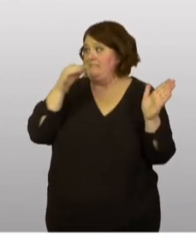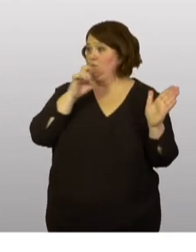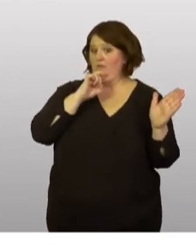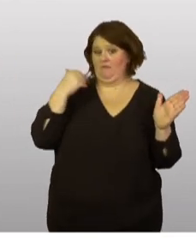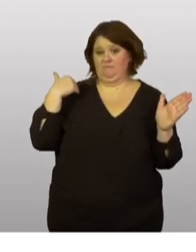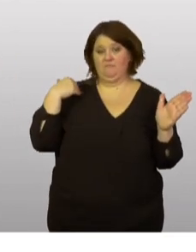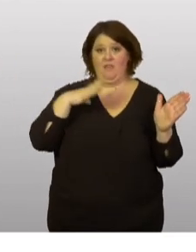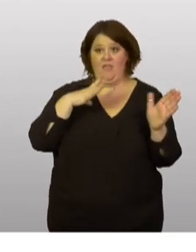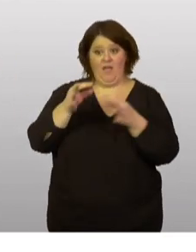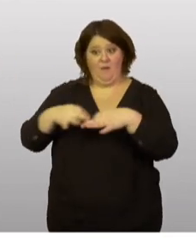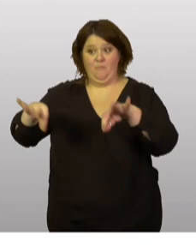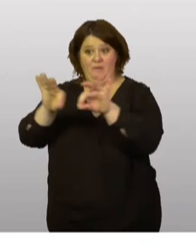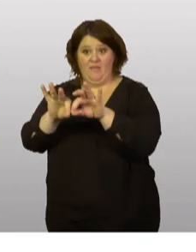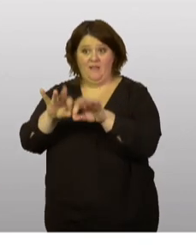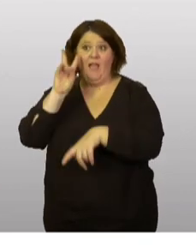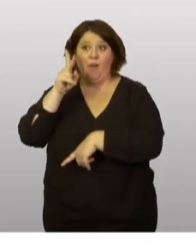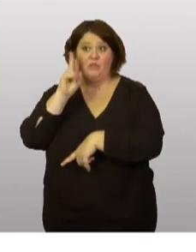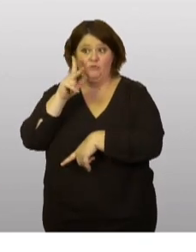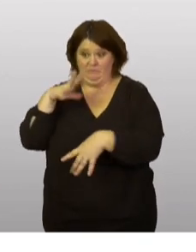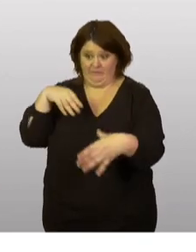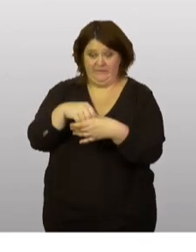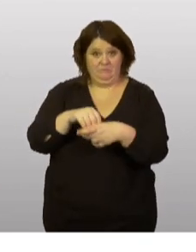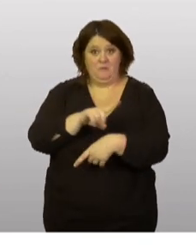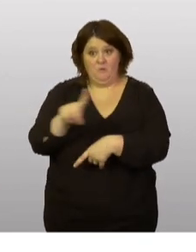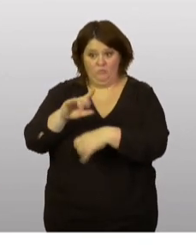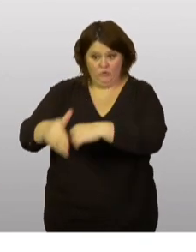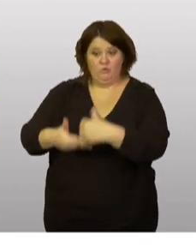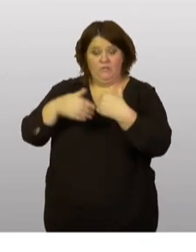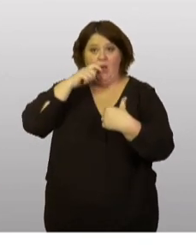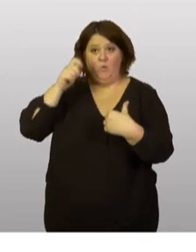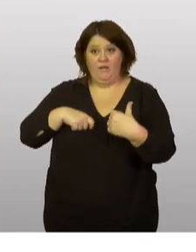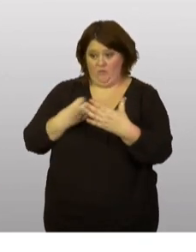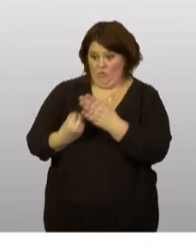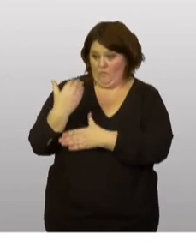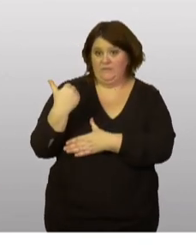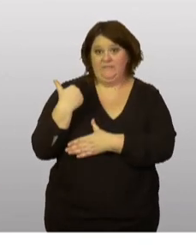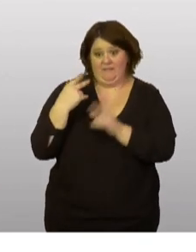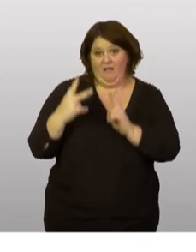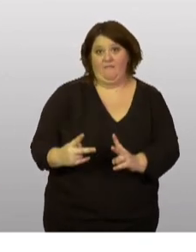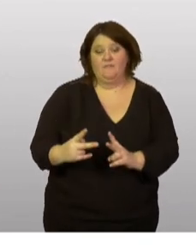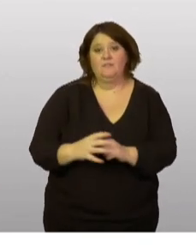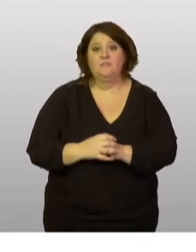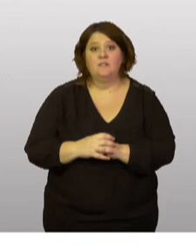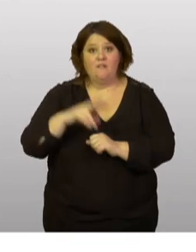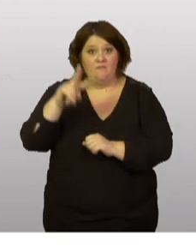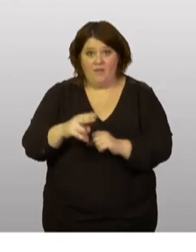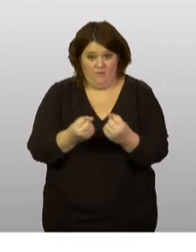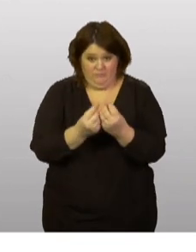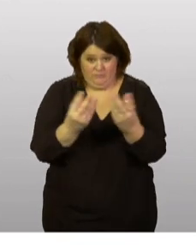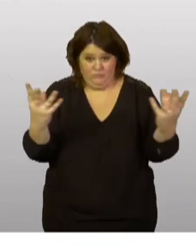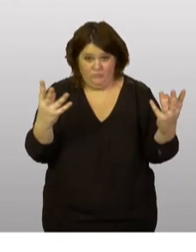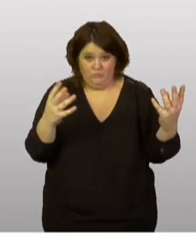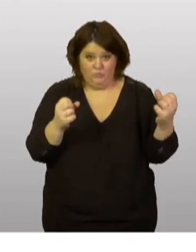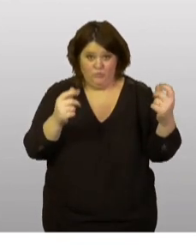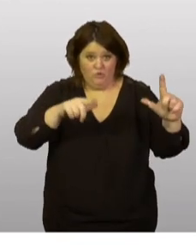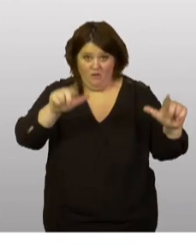que l'on ne voit pas habituellement dans les conférences de soutien à l'Ukraine. Elles sont de nombreuses natures et nombreuses également par